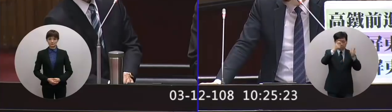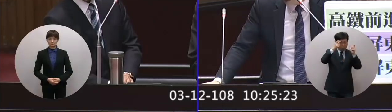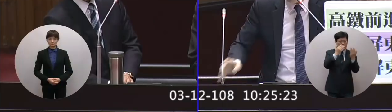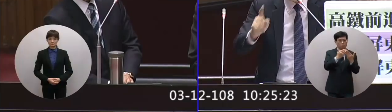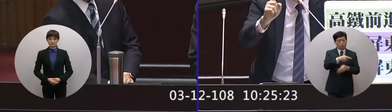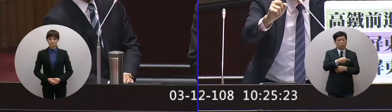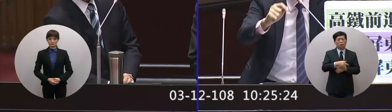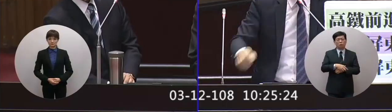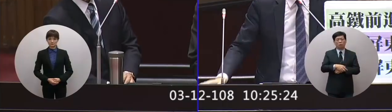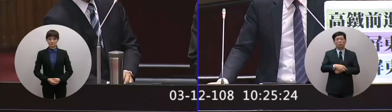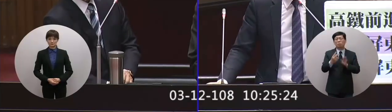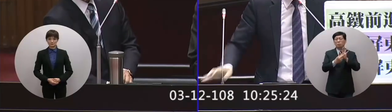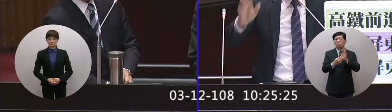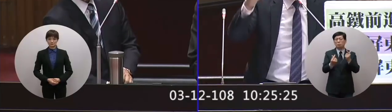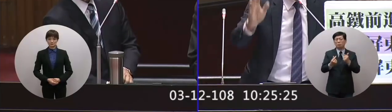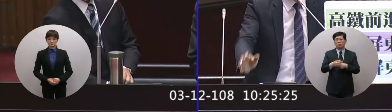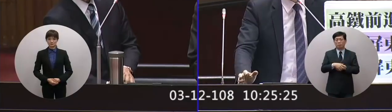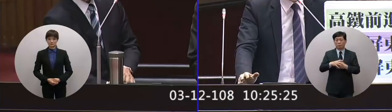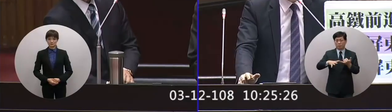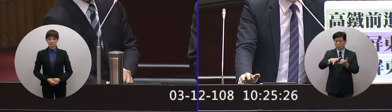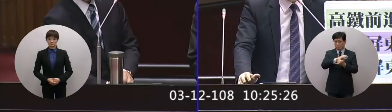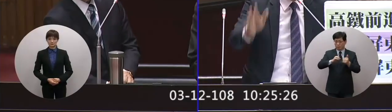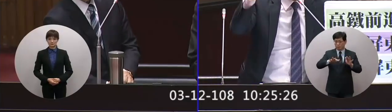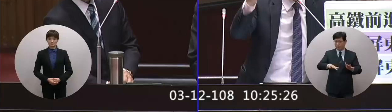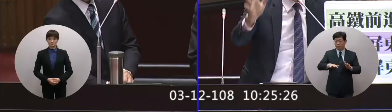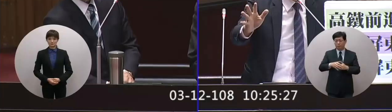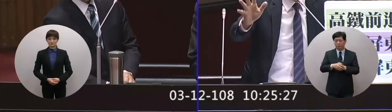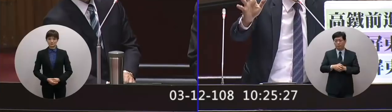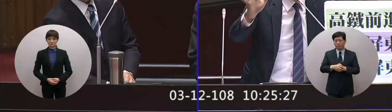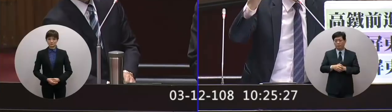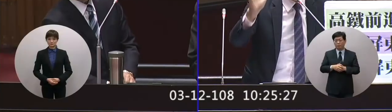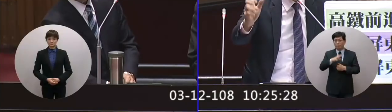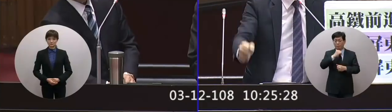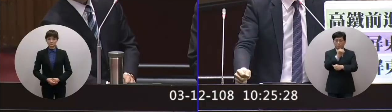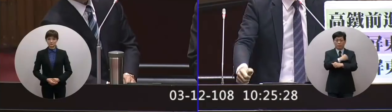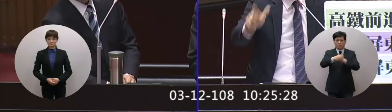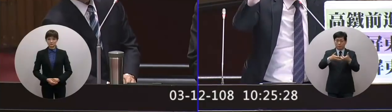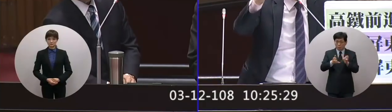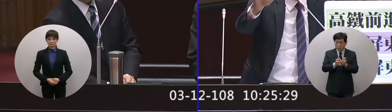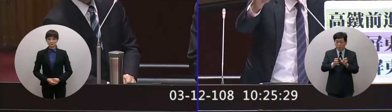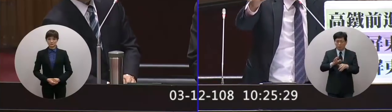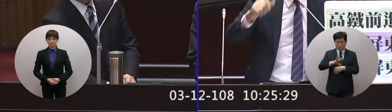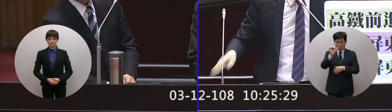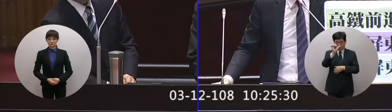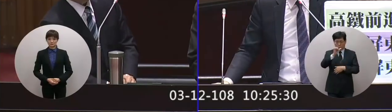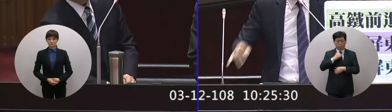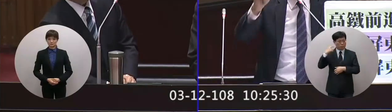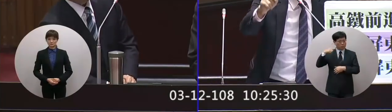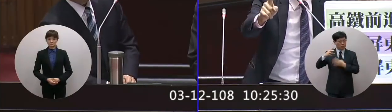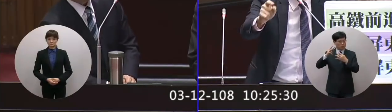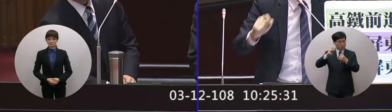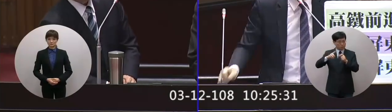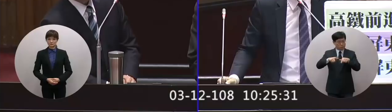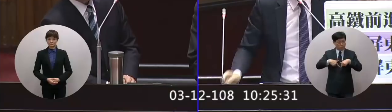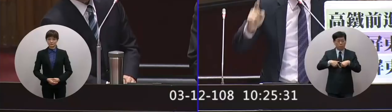技高我來嘴個例子好了啦全台灣目前我們勞動部的勞發署有五個職訓中心